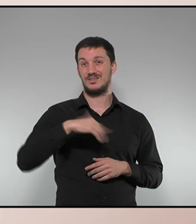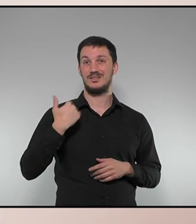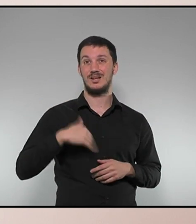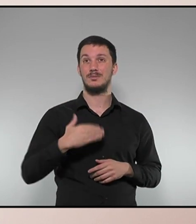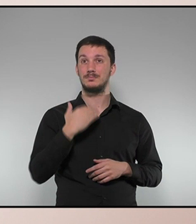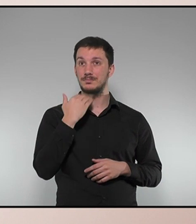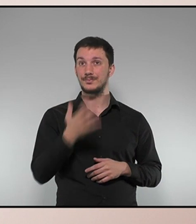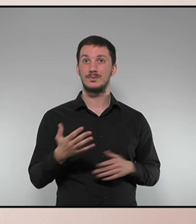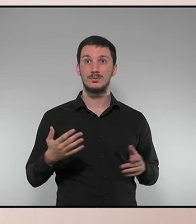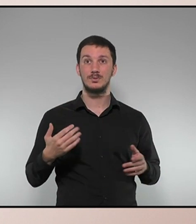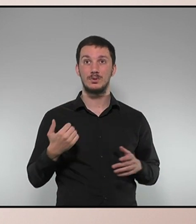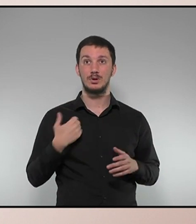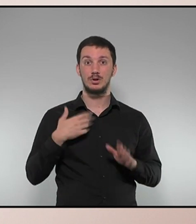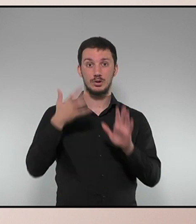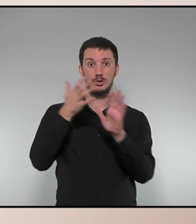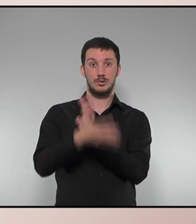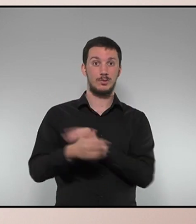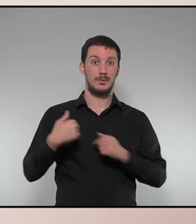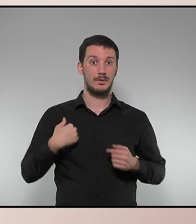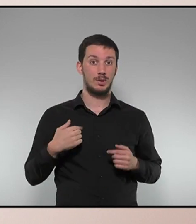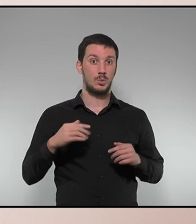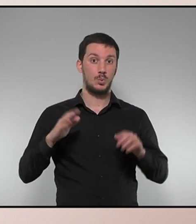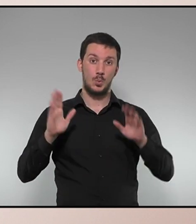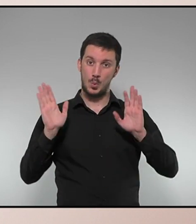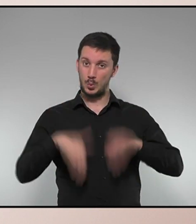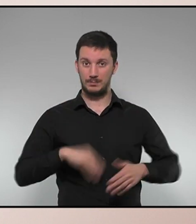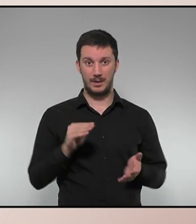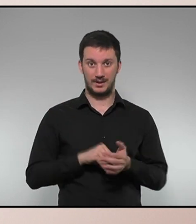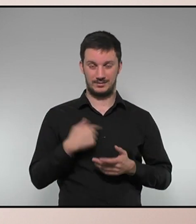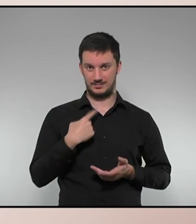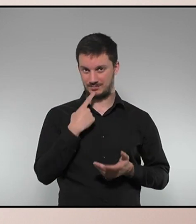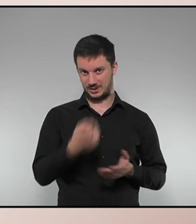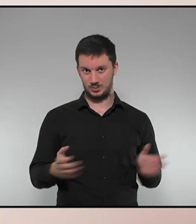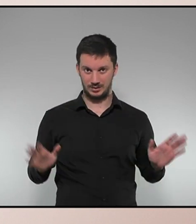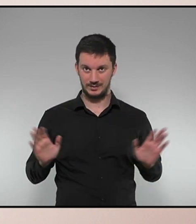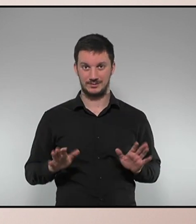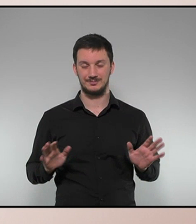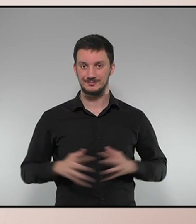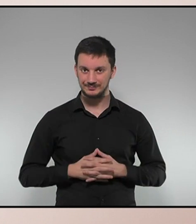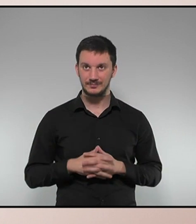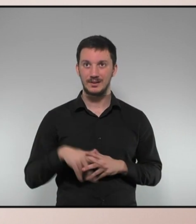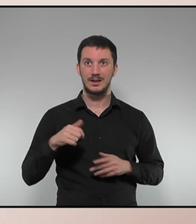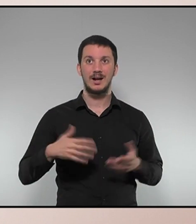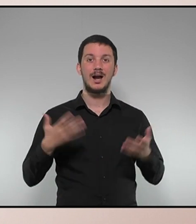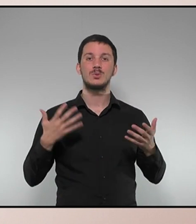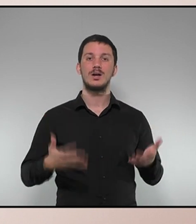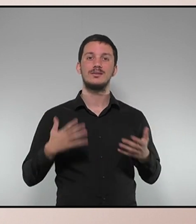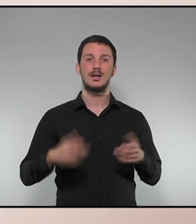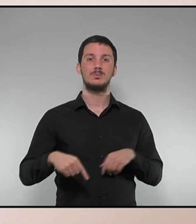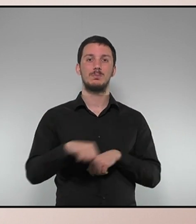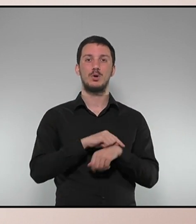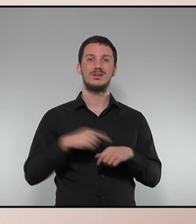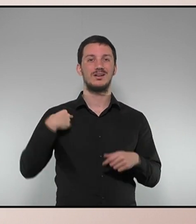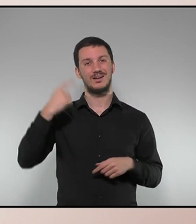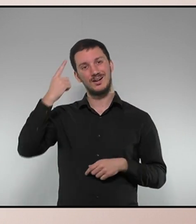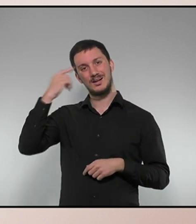per única i per última vegada. Estem massa ben habituats a la qualitat política de Josep Maria